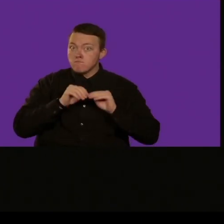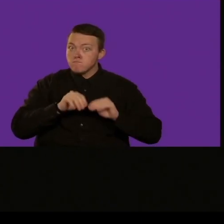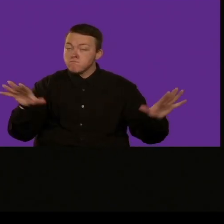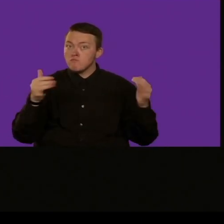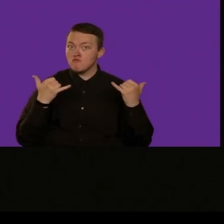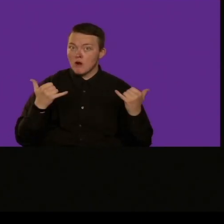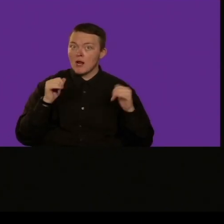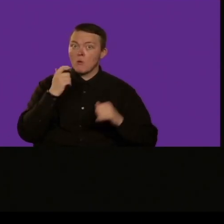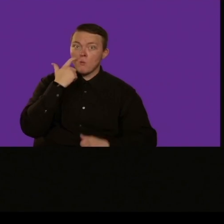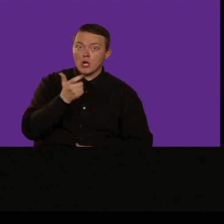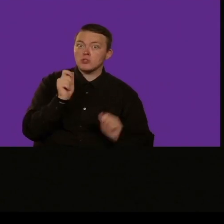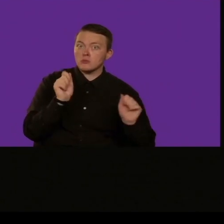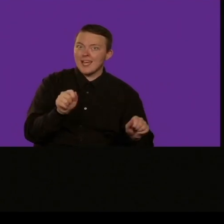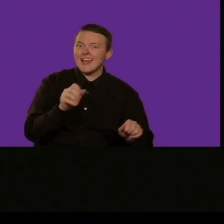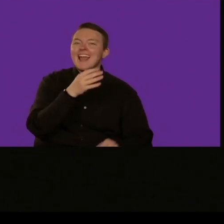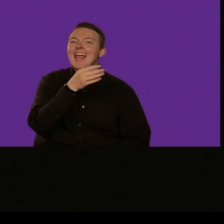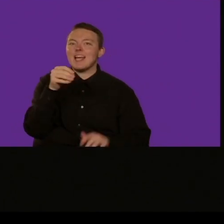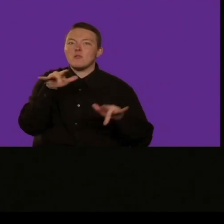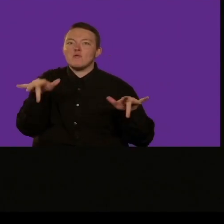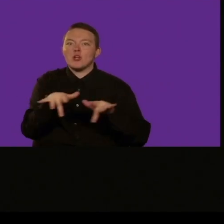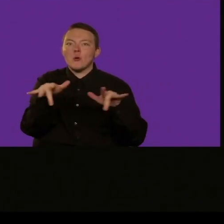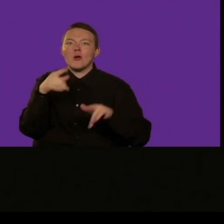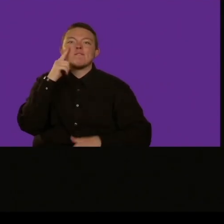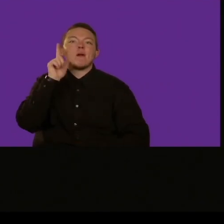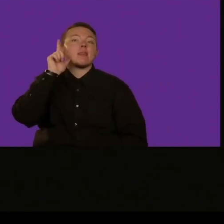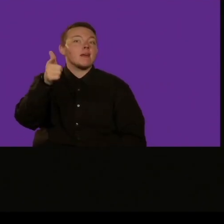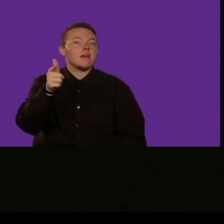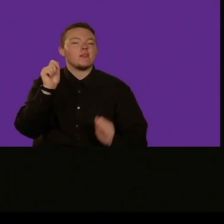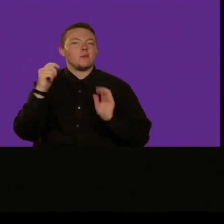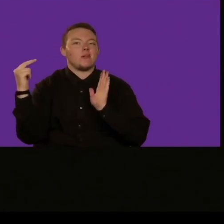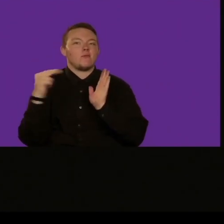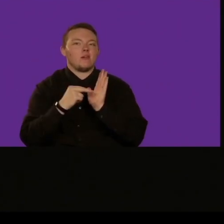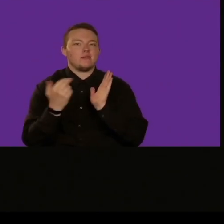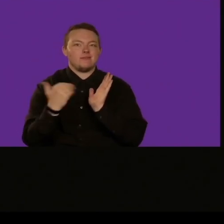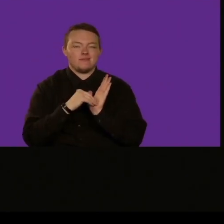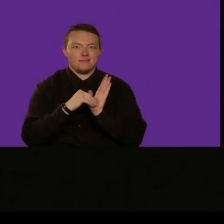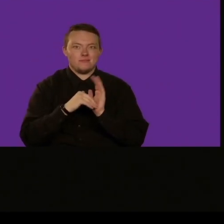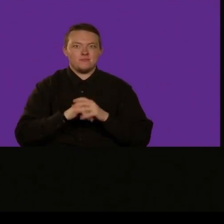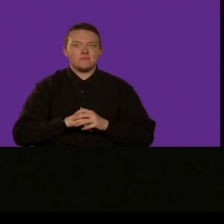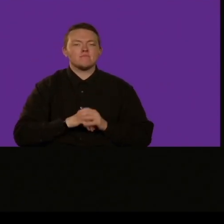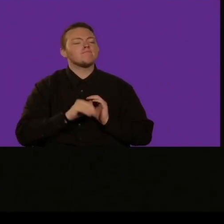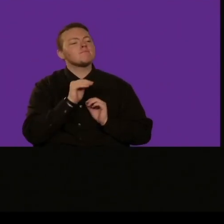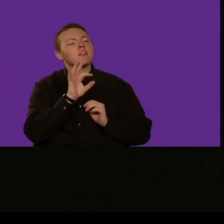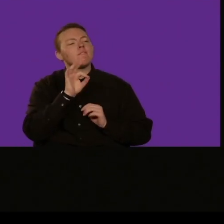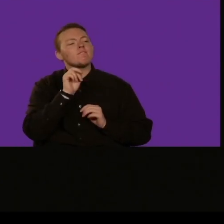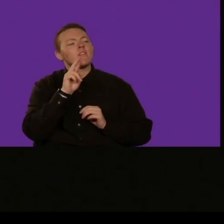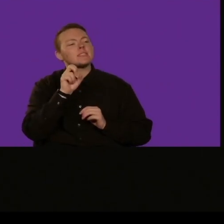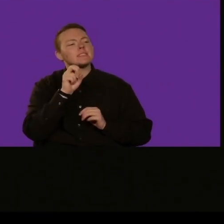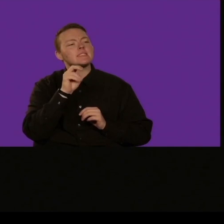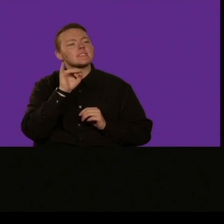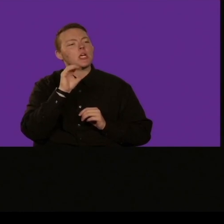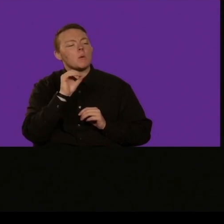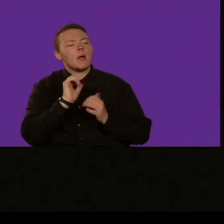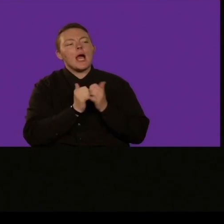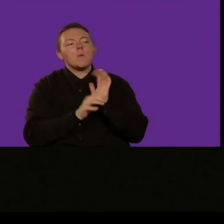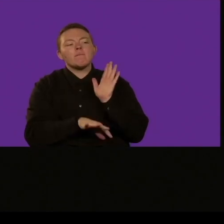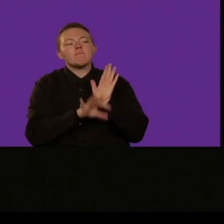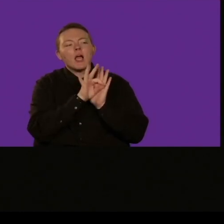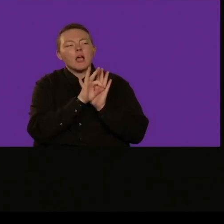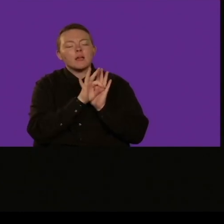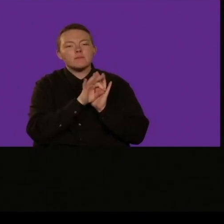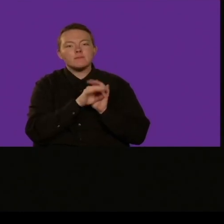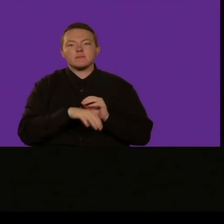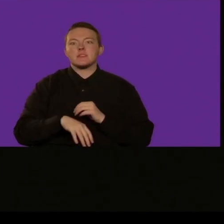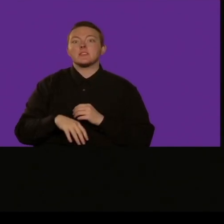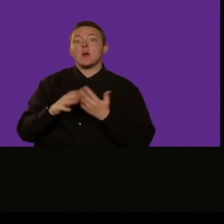'ordine del giorno la nostra rubrica dove avrete delle ci saranno anche delle diverse bolle dove voi potete